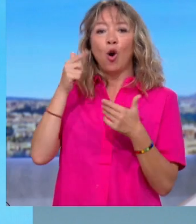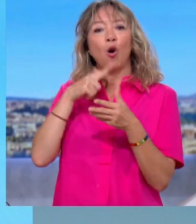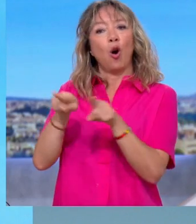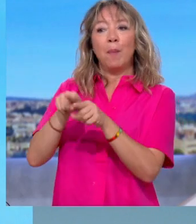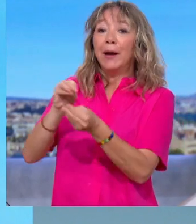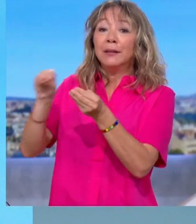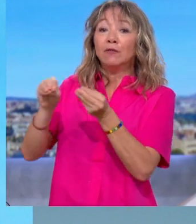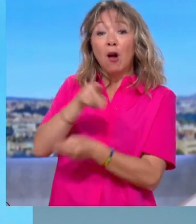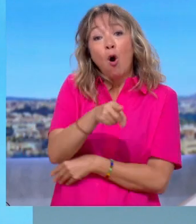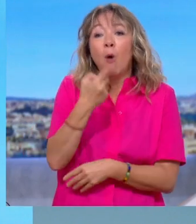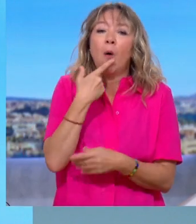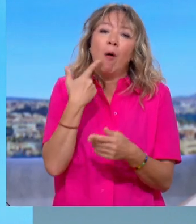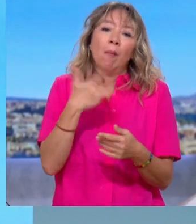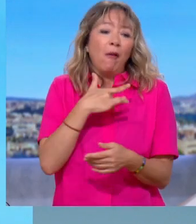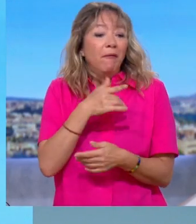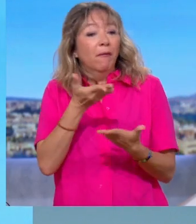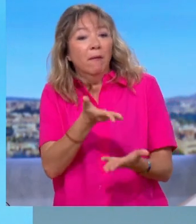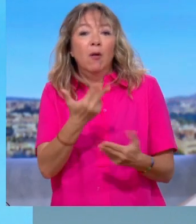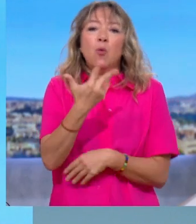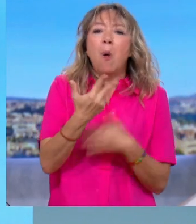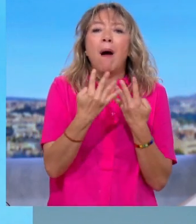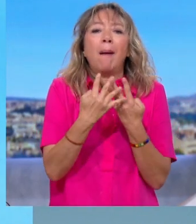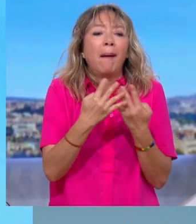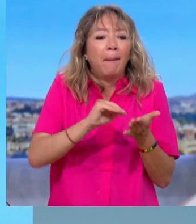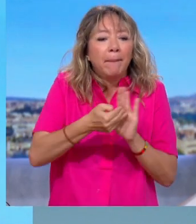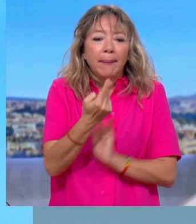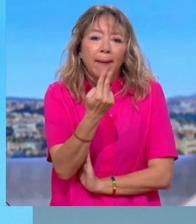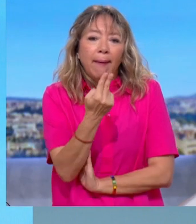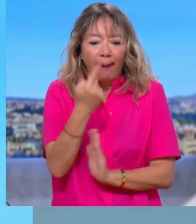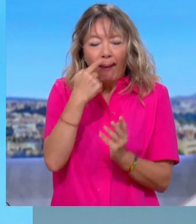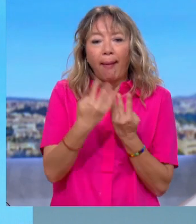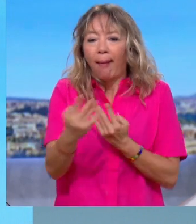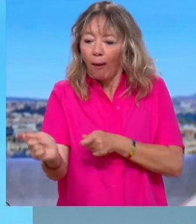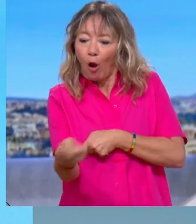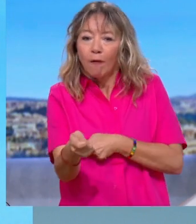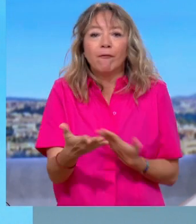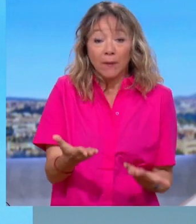arracher 3 mètres carrés de pelouse sur un golf alors que la question, c'est que les golfs,